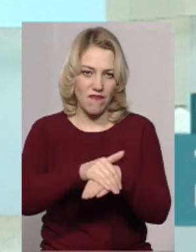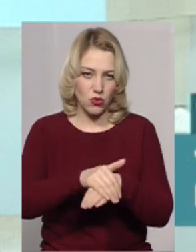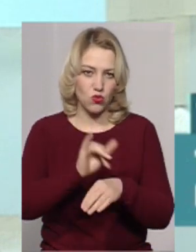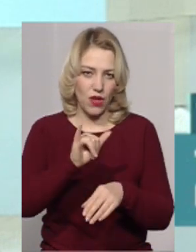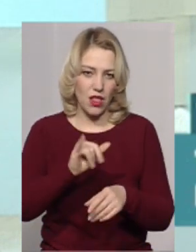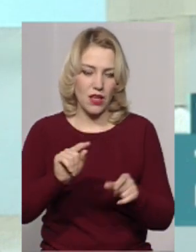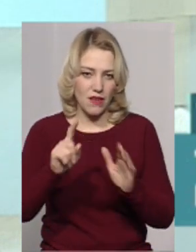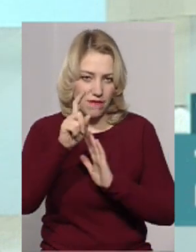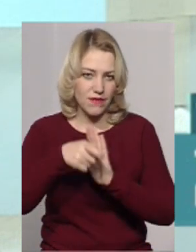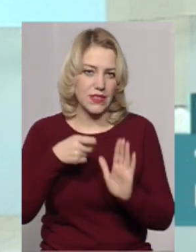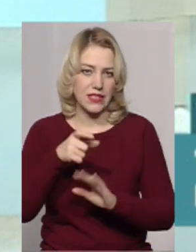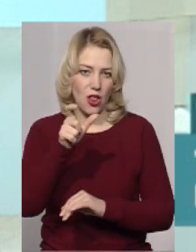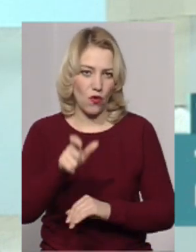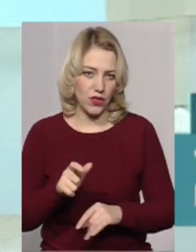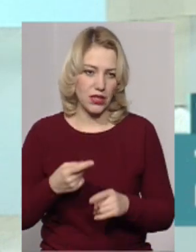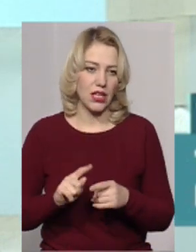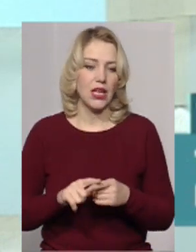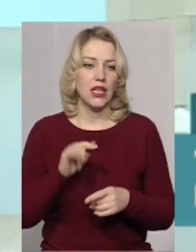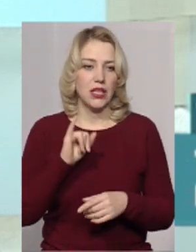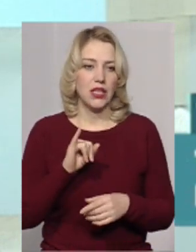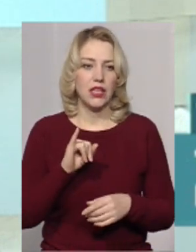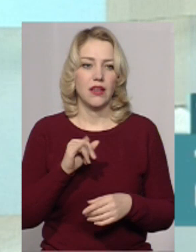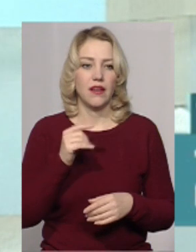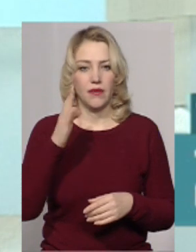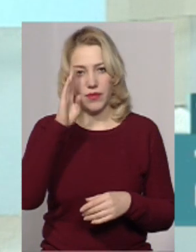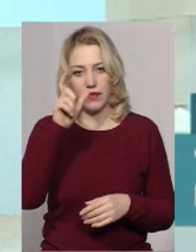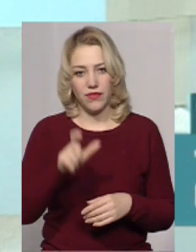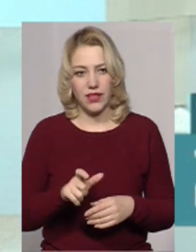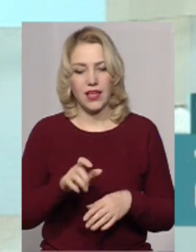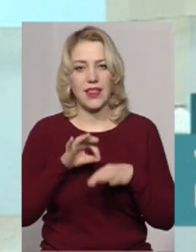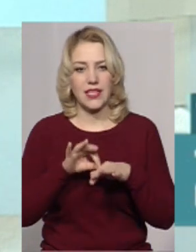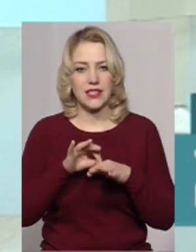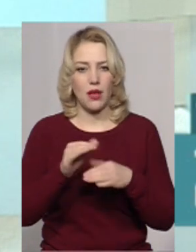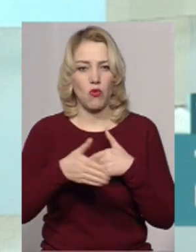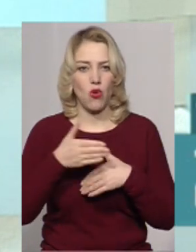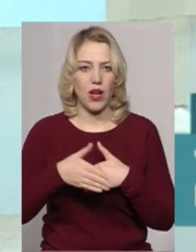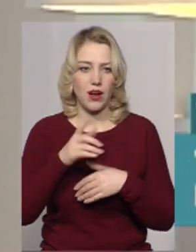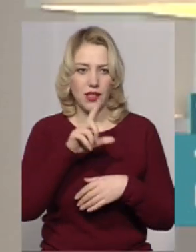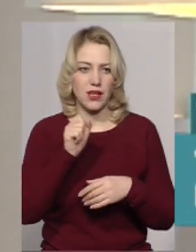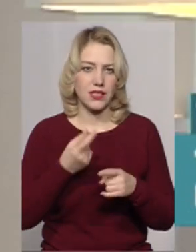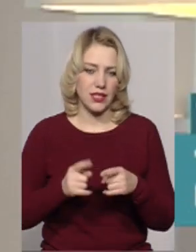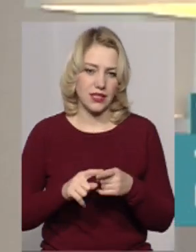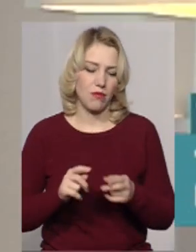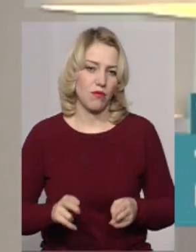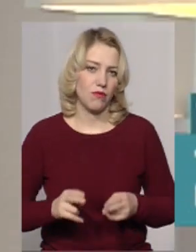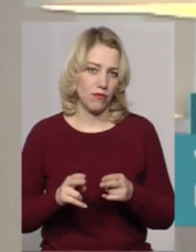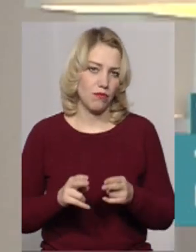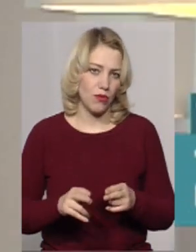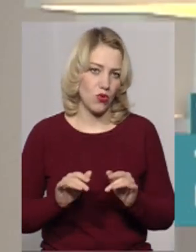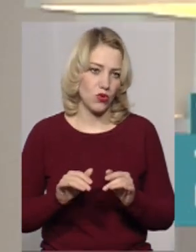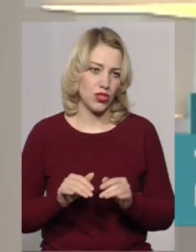він відбуває, скажімо так, несе покарання за вчинені правопорушення.